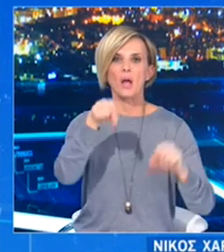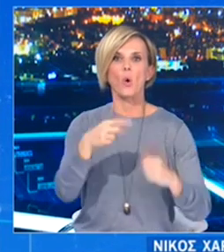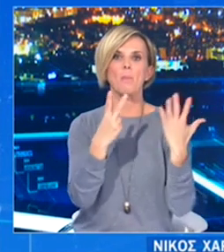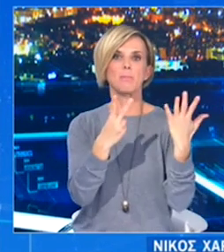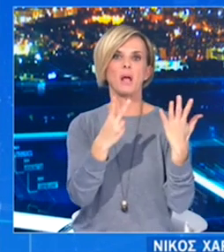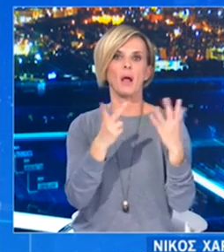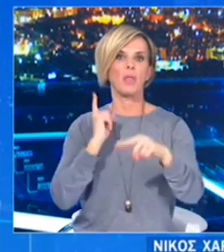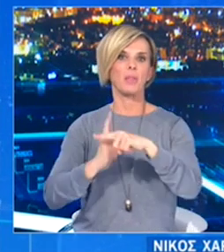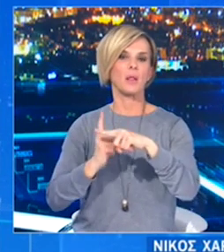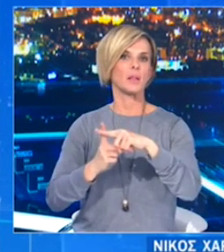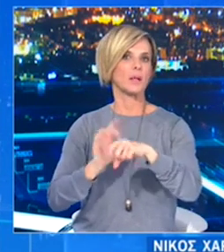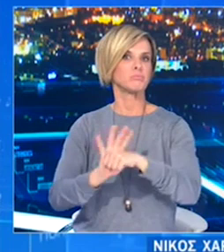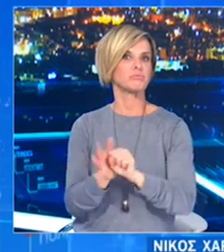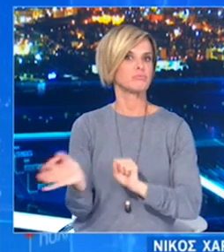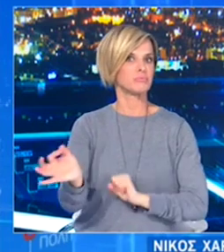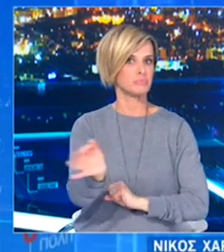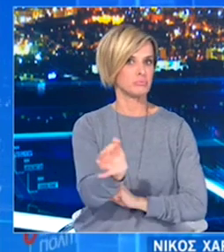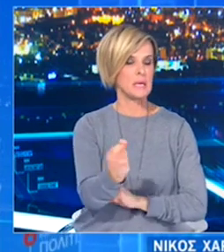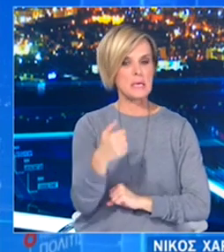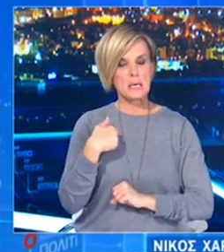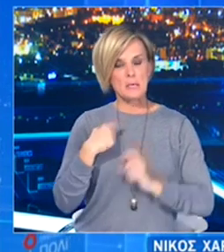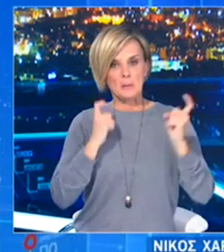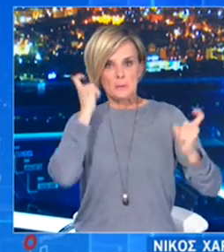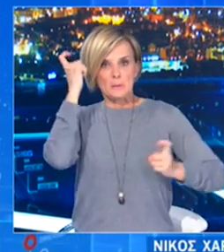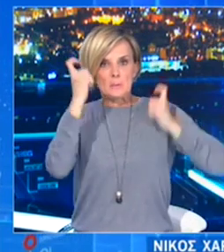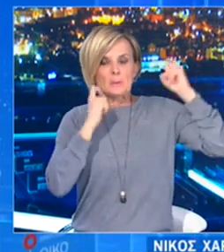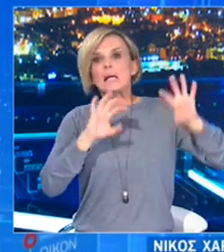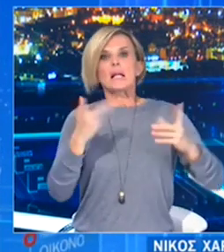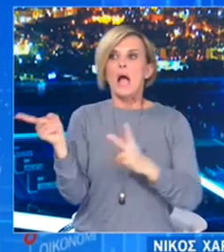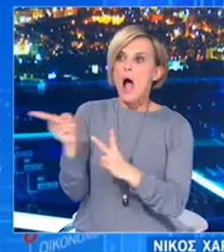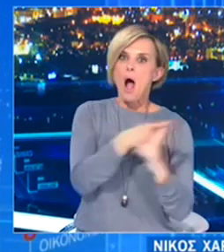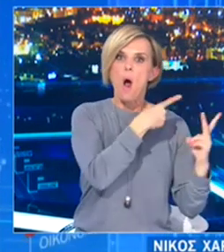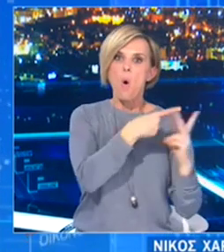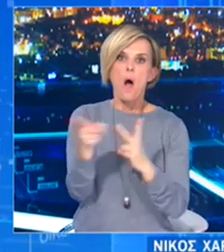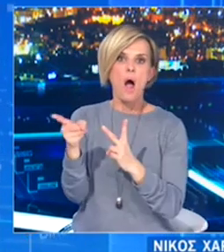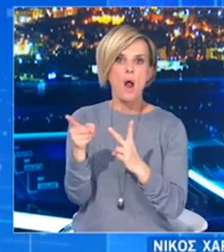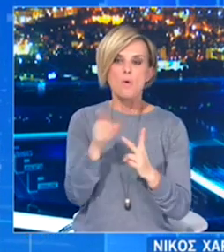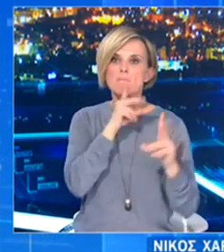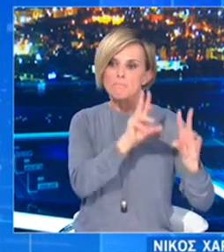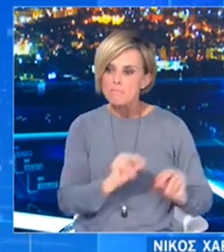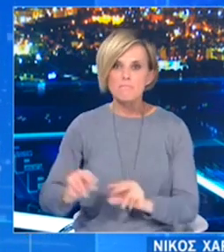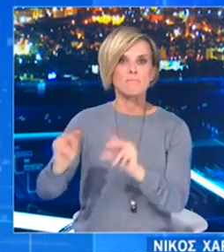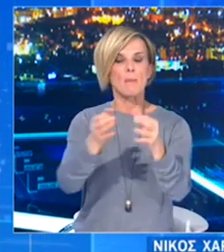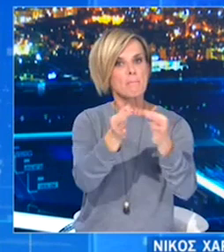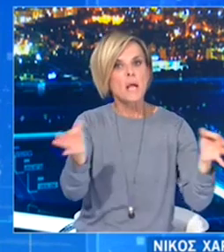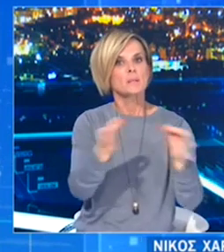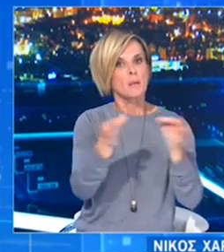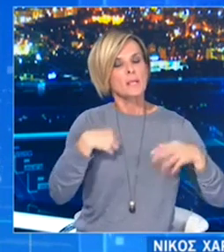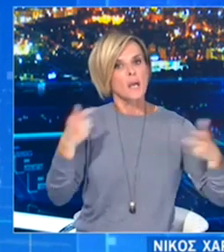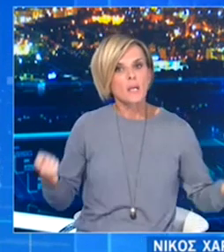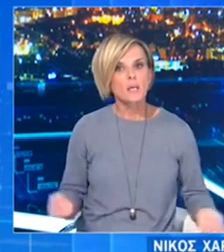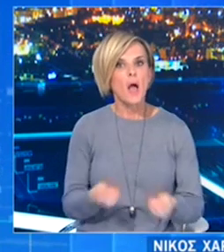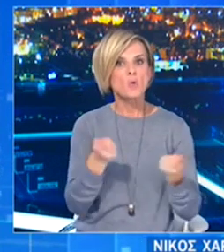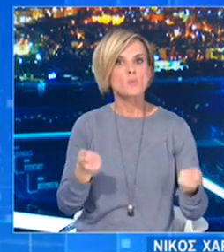των ενεργών κρούσματων. Είναι σαφέστατο το ερώτημα που οφείλεται αυτή η διαφορά. Τα μέτρα είναι τα ίδια για όλες τις περιοχές. Αυτό που έχει